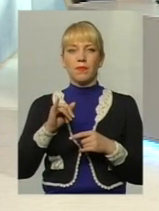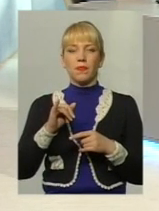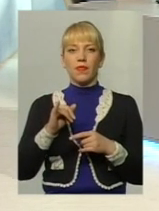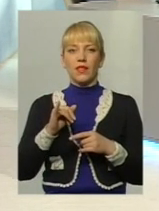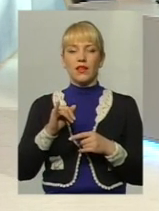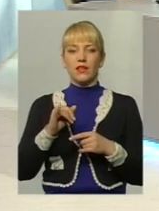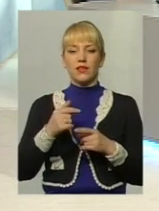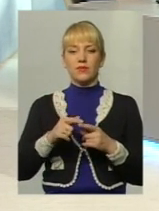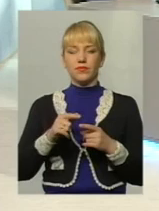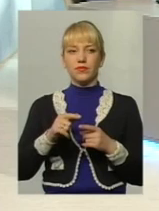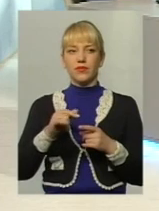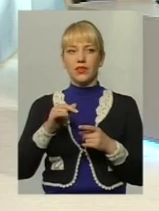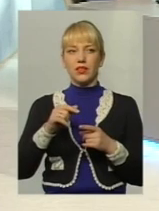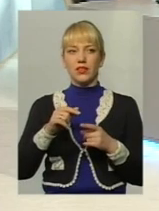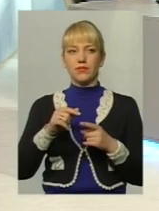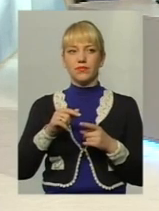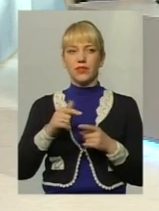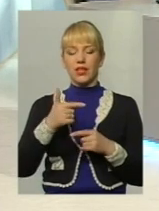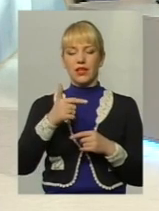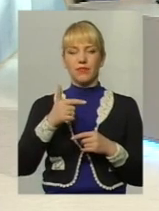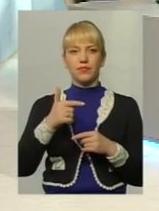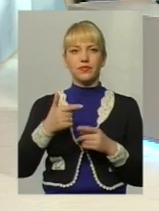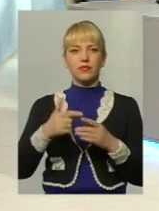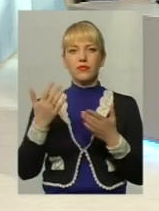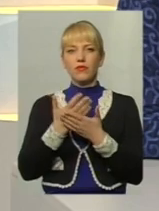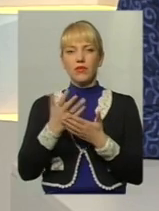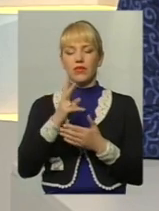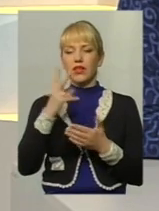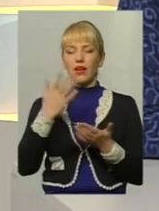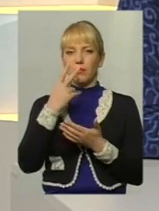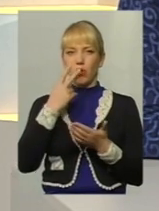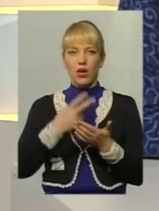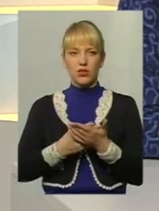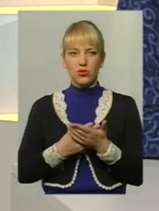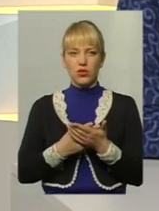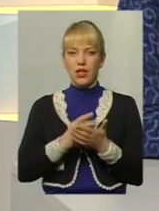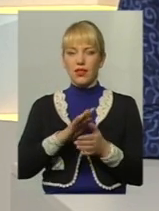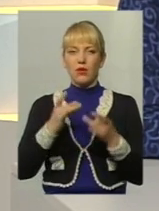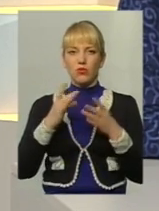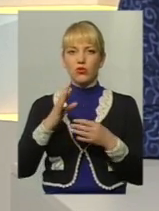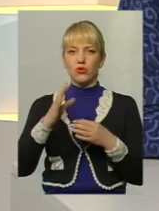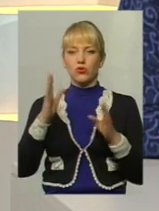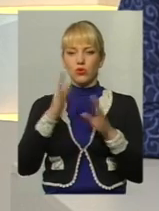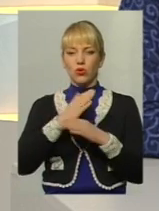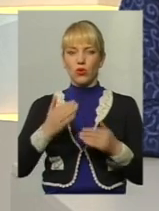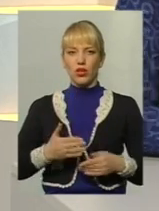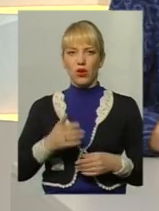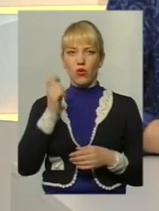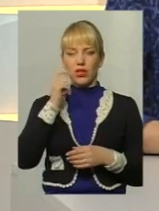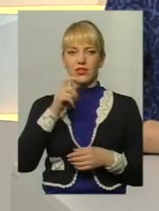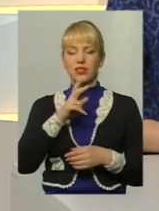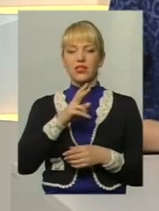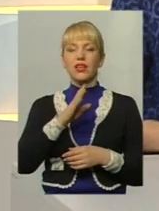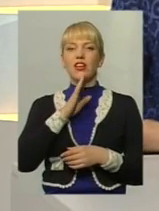і «Гніздо в горлиці» – це фільми, які яскраво показують непросту долю українських жінок. А що